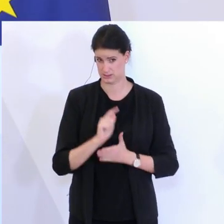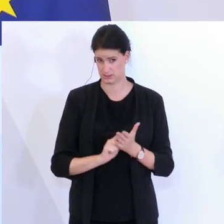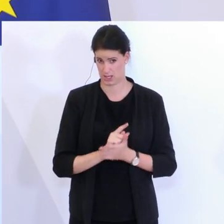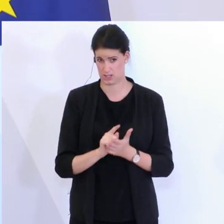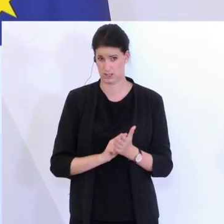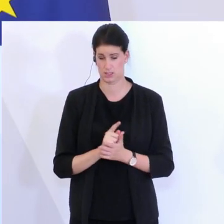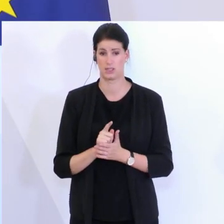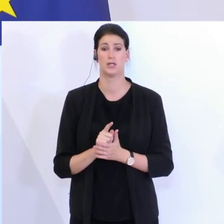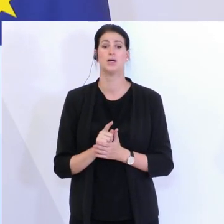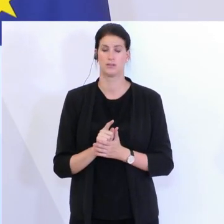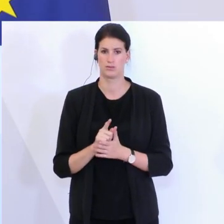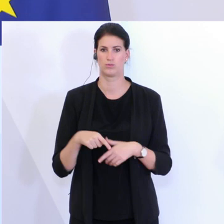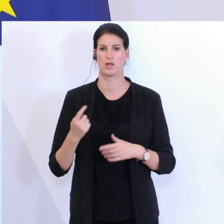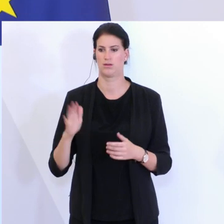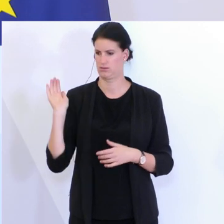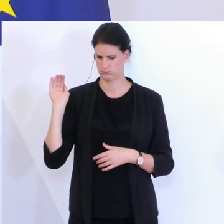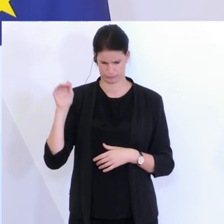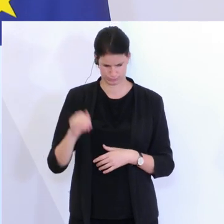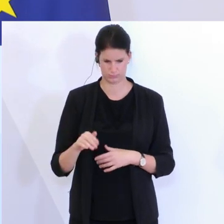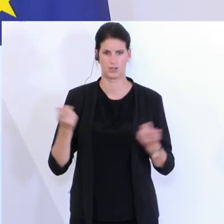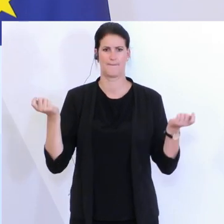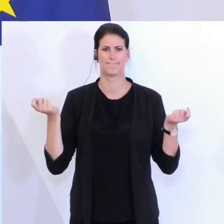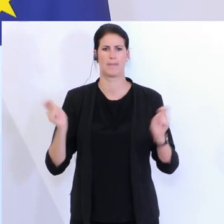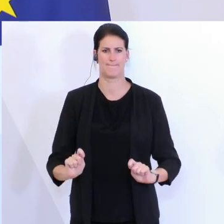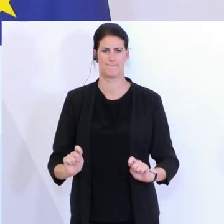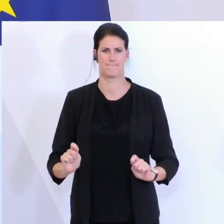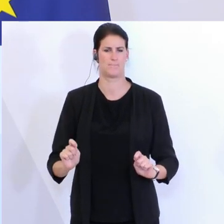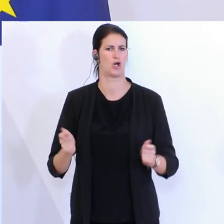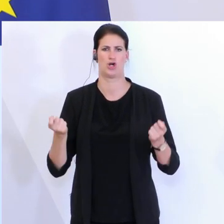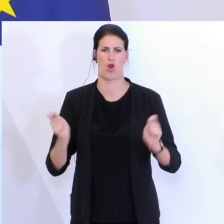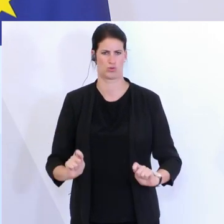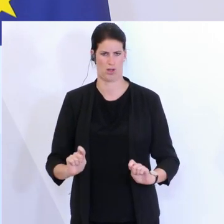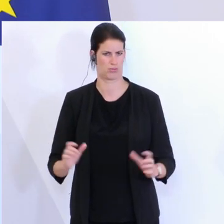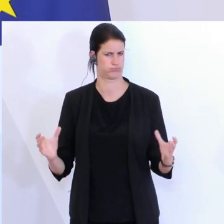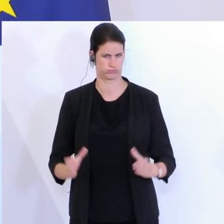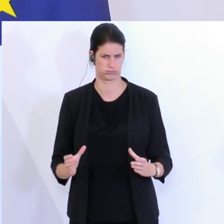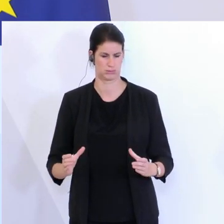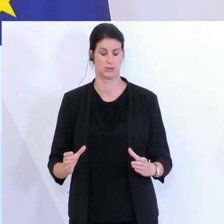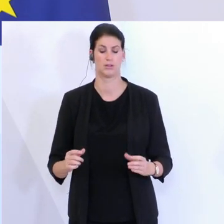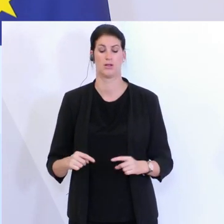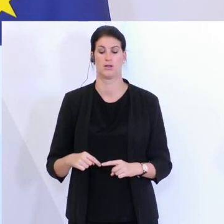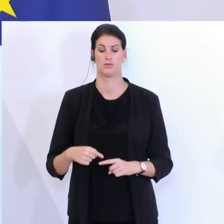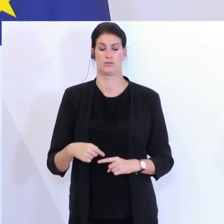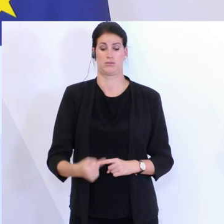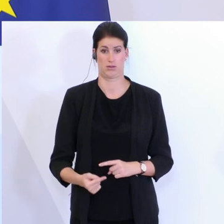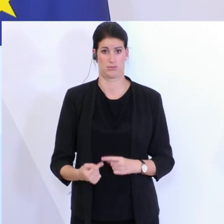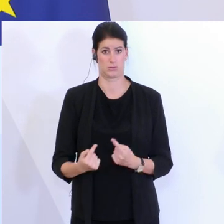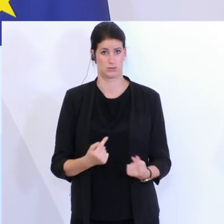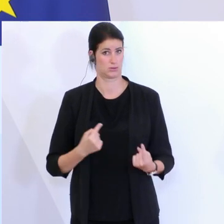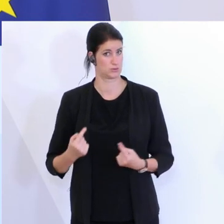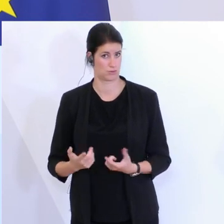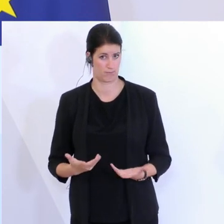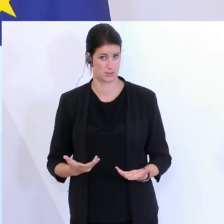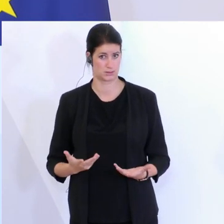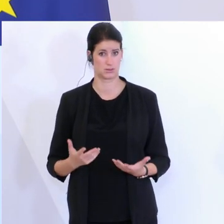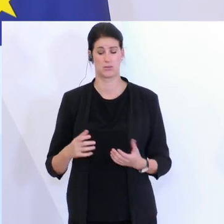gefallen in einen Lockdown. Von dem Lockdown sind wir jetzt im Moment in eine Situation gekommen, wo wir in einigen Regionen